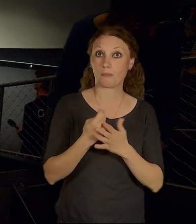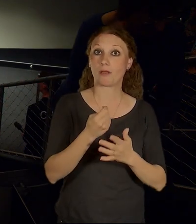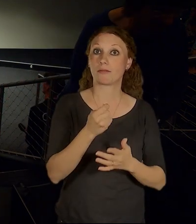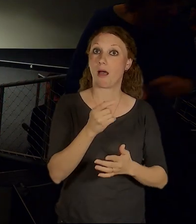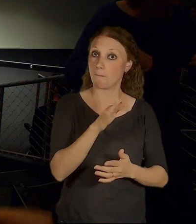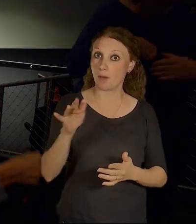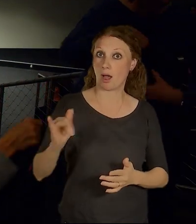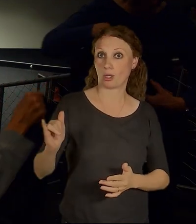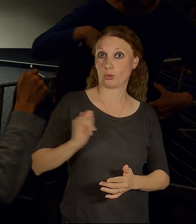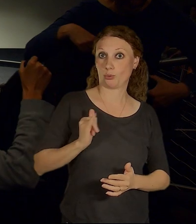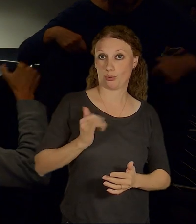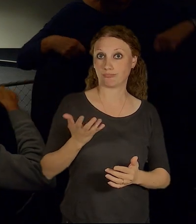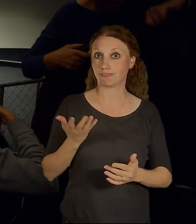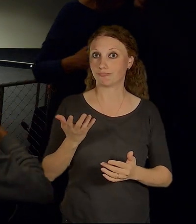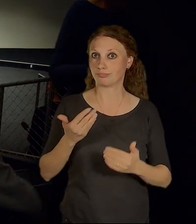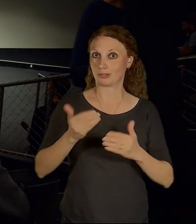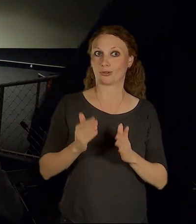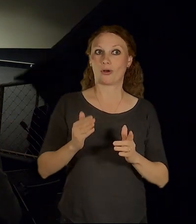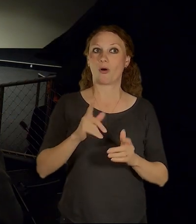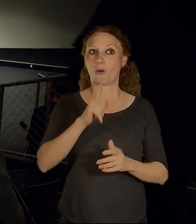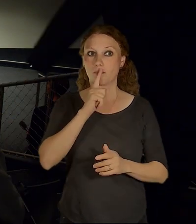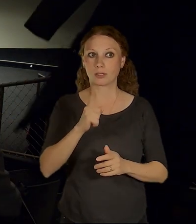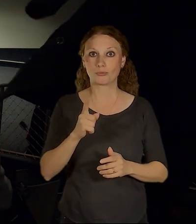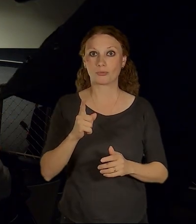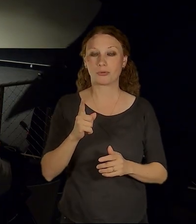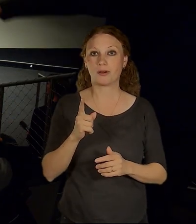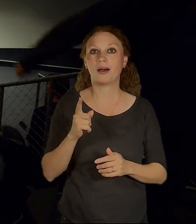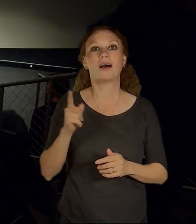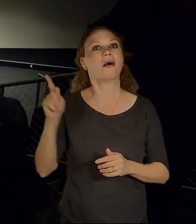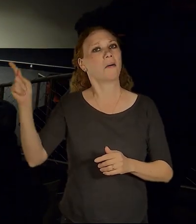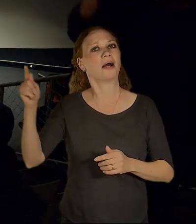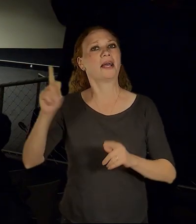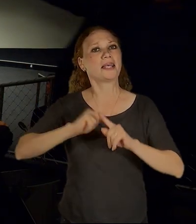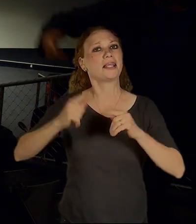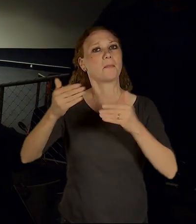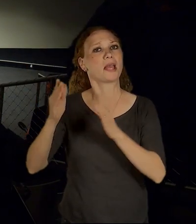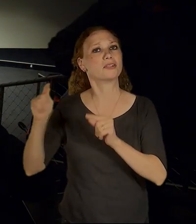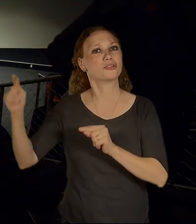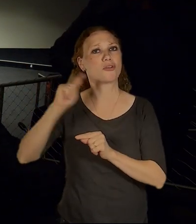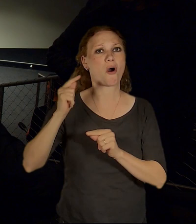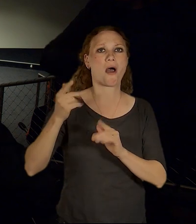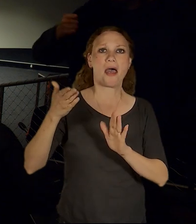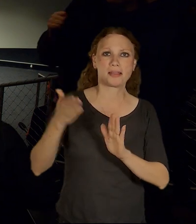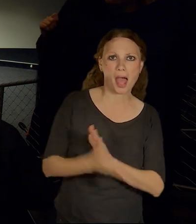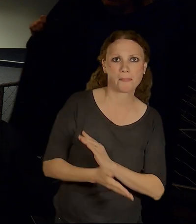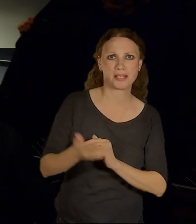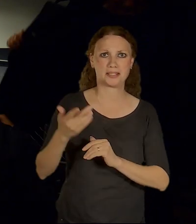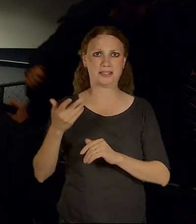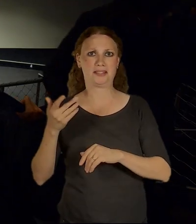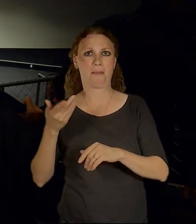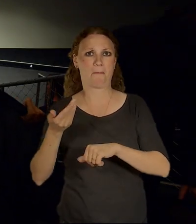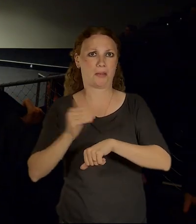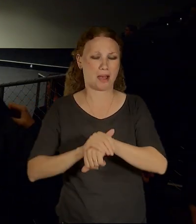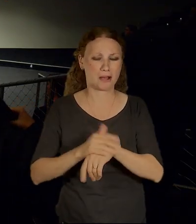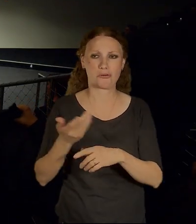skutečně luxusní formát, protože málo kdy si myslím, že ve městech není úplně běžné, že by náměstci primátorů a radních chodili a